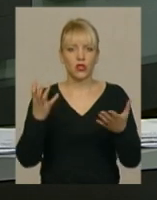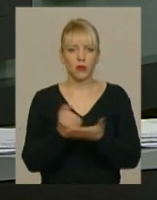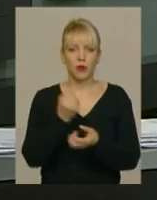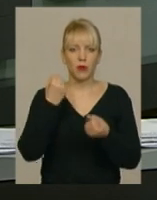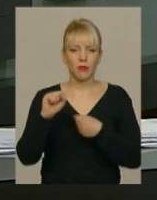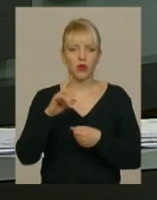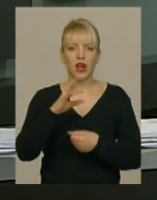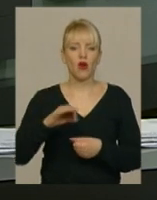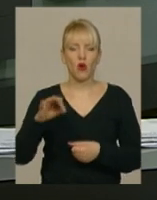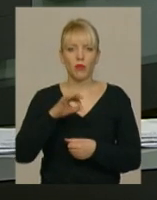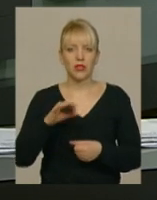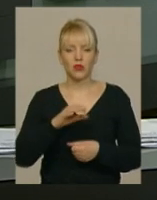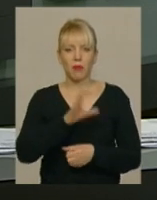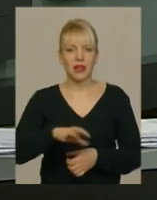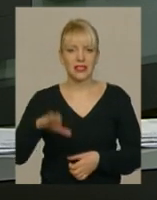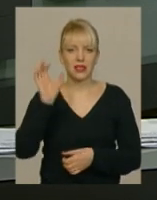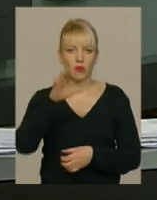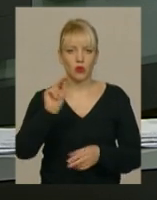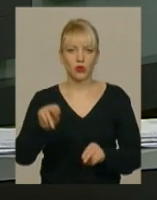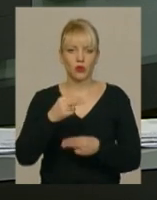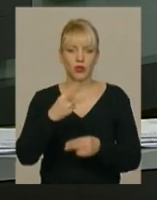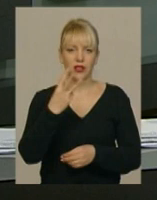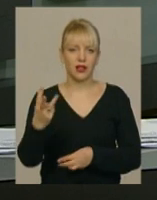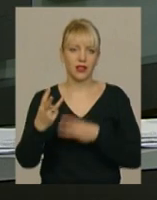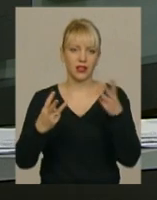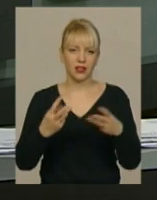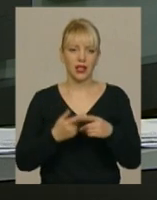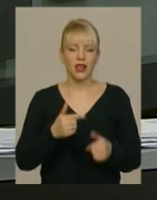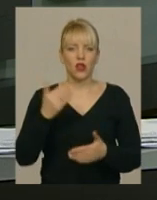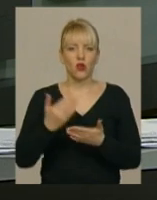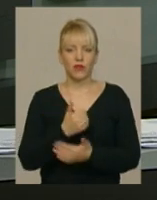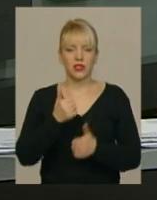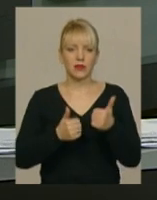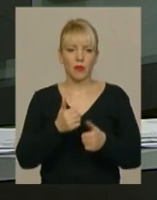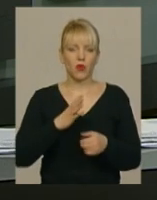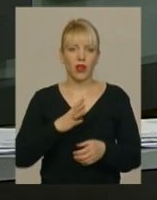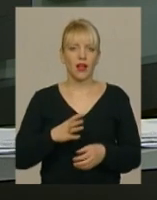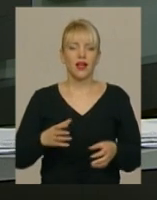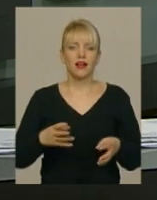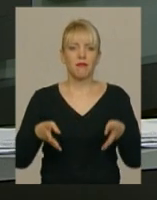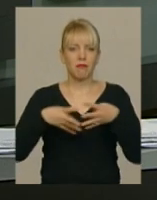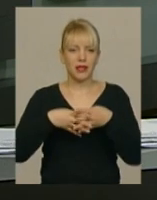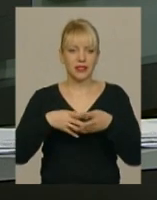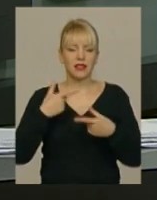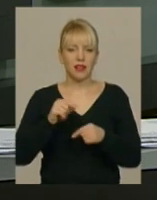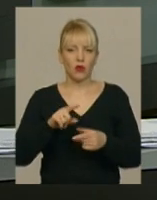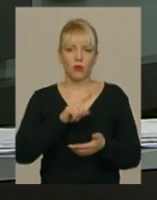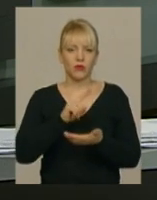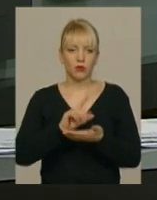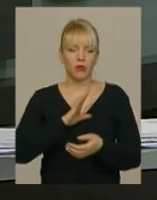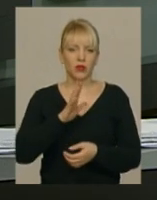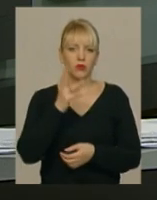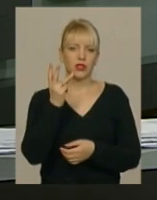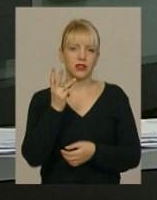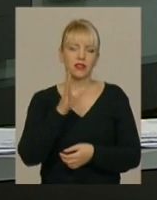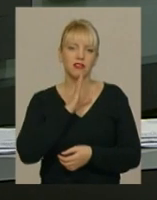етапі баскетбольного чемпіонату України 3 на 3. Новинкою змагань стала категорія «Мікс», де обов'язково в команді мала грати одна дівчина.